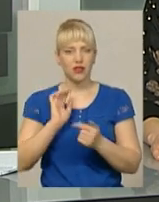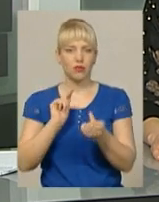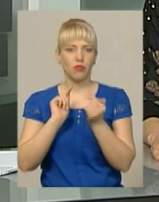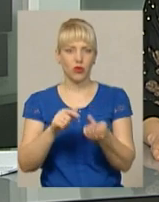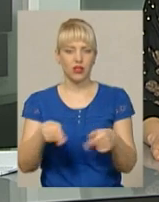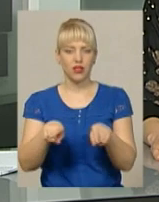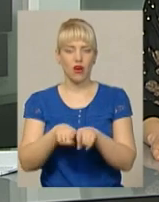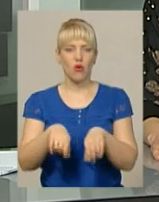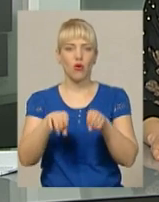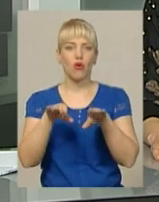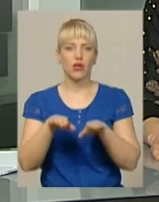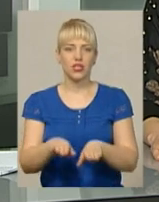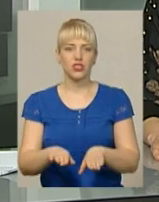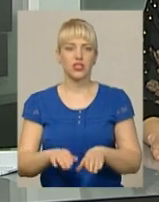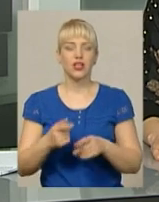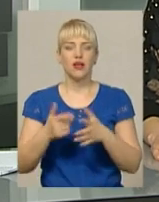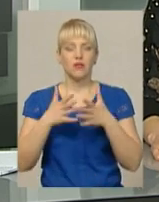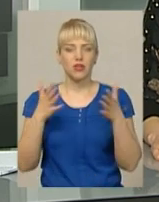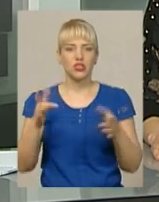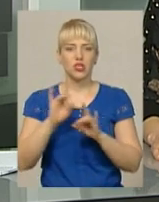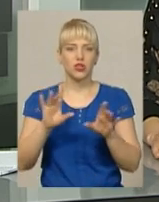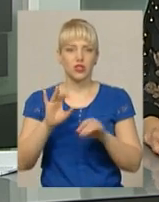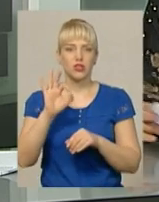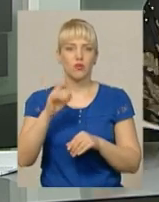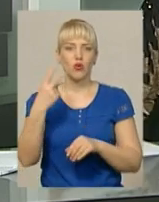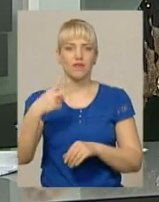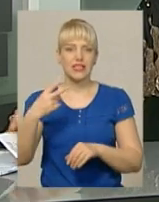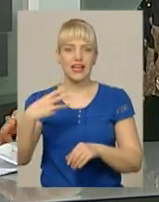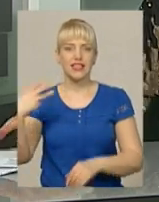про це розповість Дарина Денисенко в інформаційному випуску у 20.30.